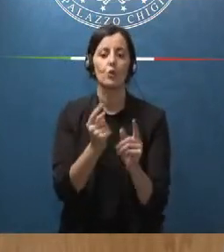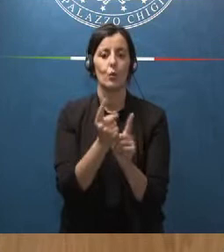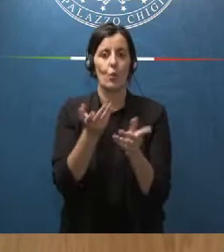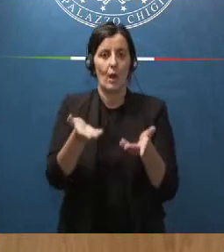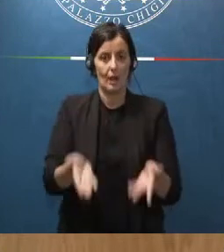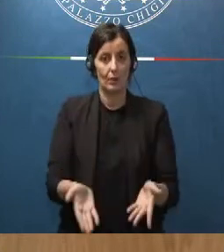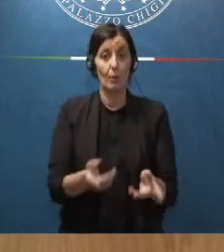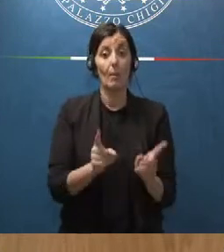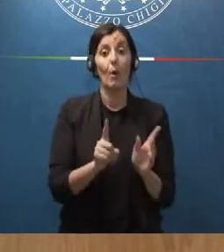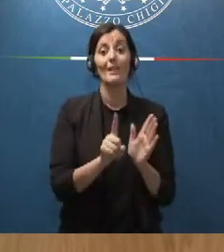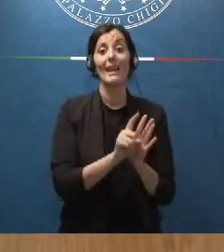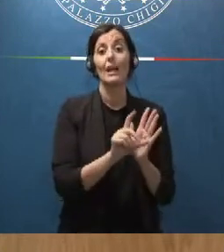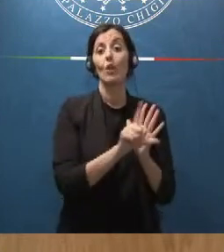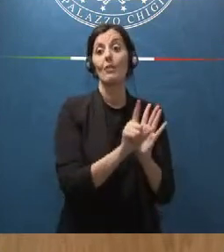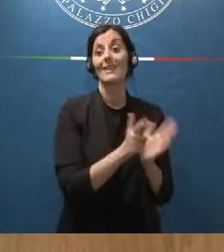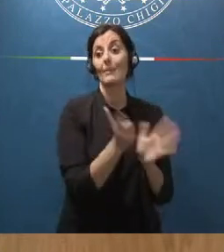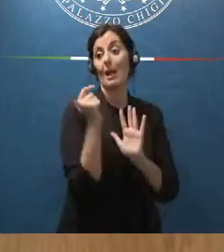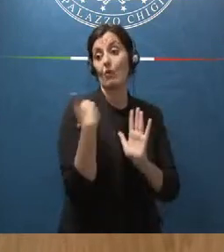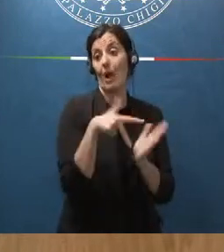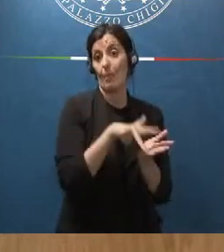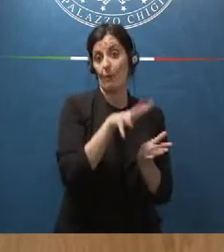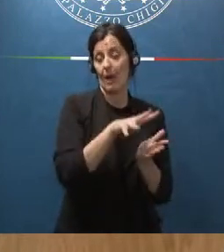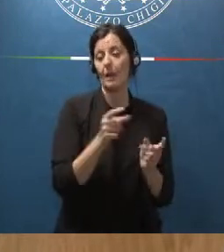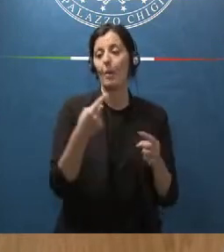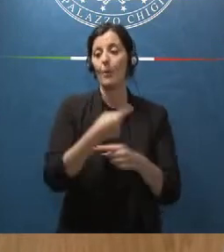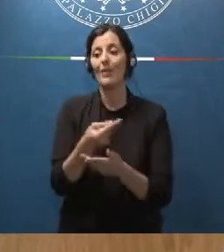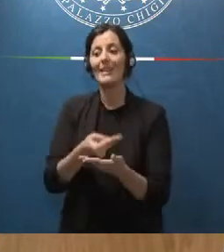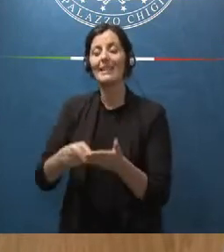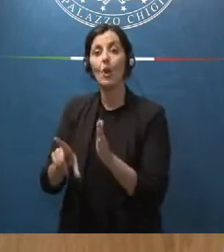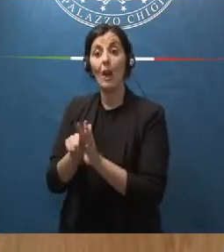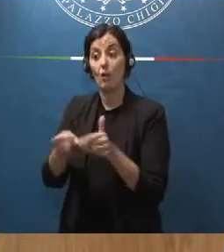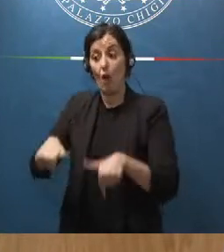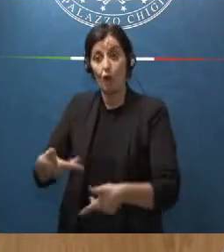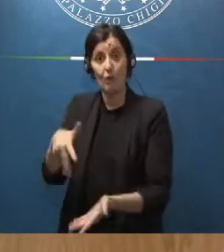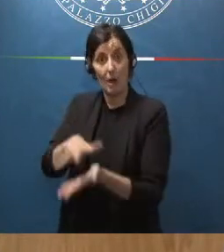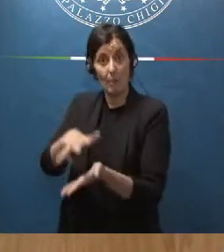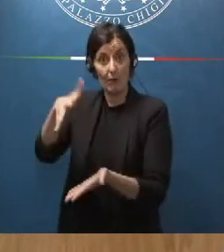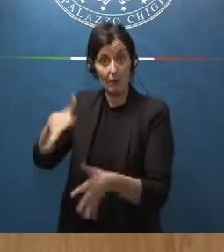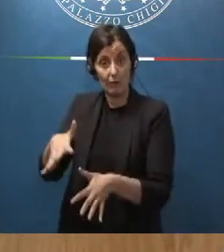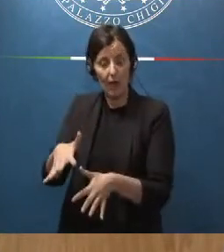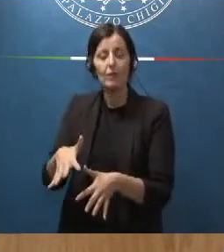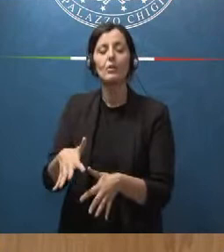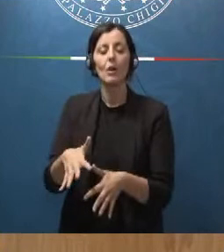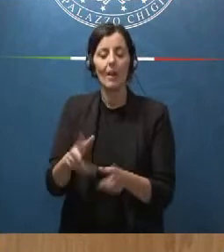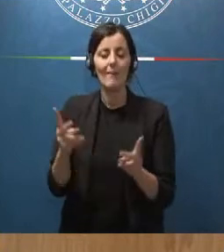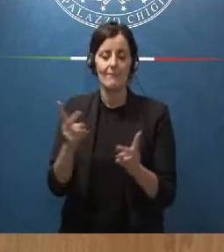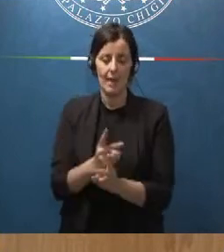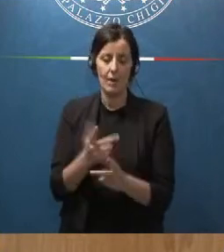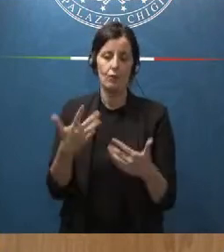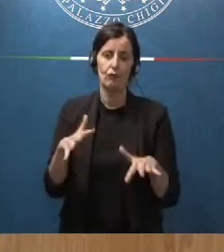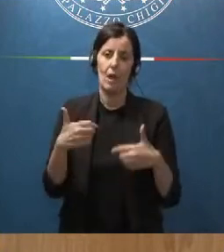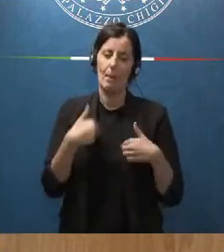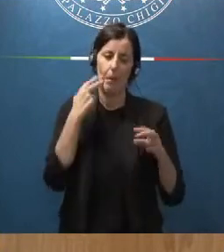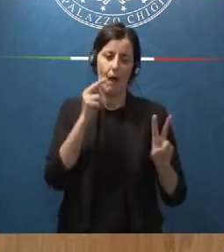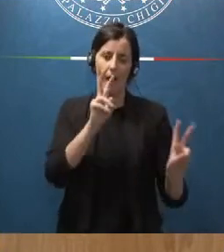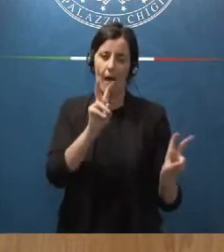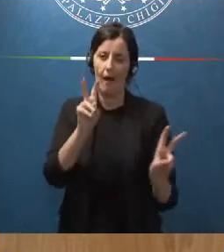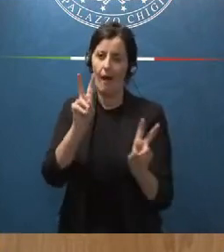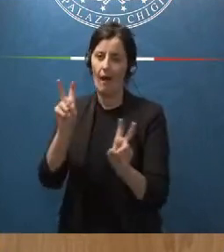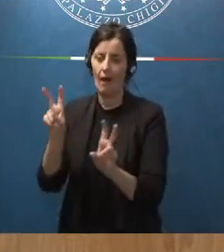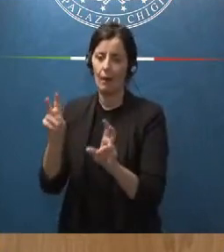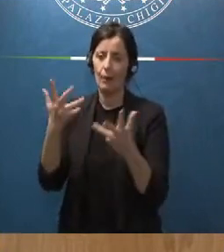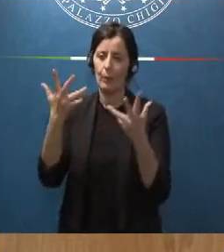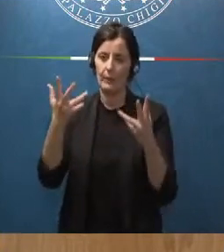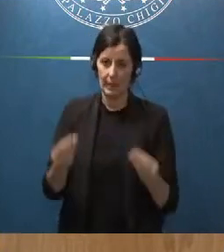legge approvato la scorsa settimana che il disegno di legge approvato oggi oltre a riguardare numerosissime materie e diversi